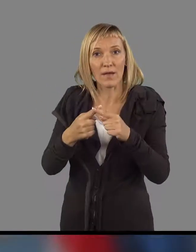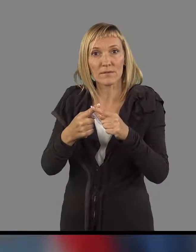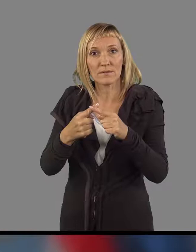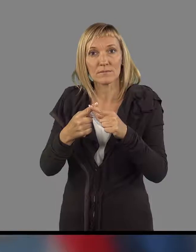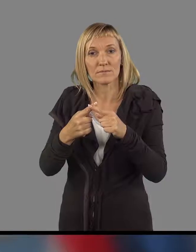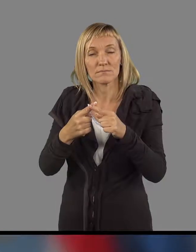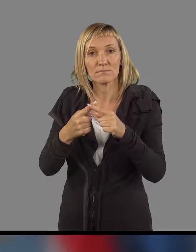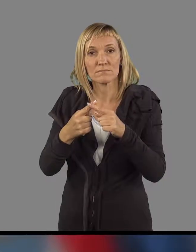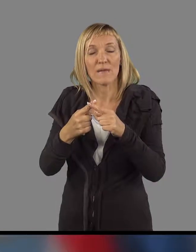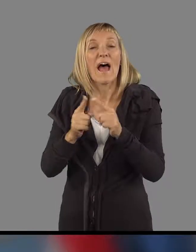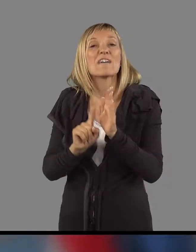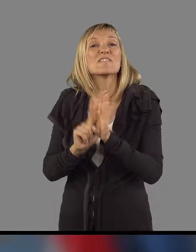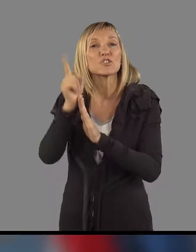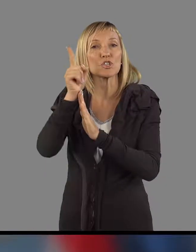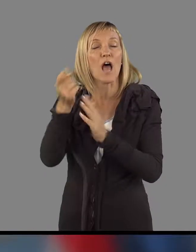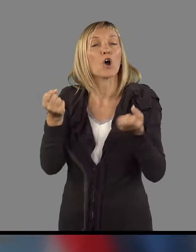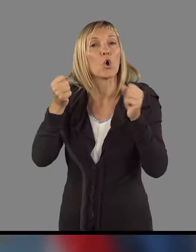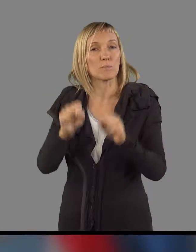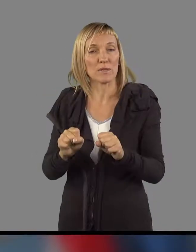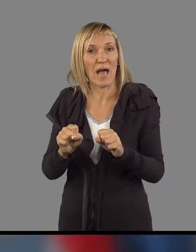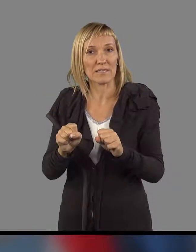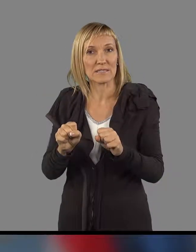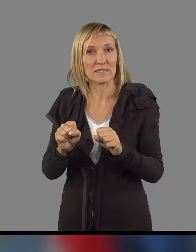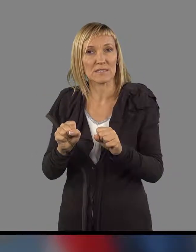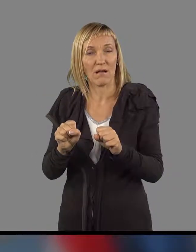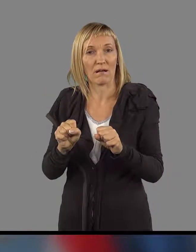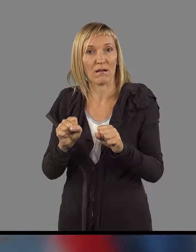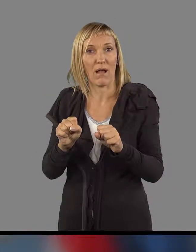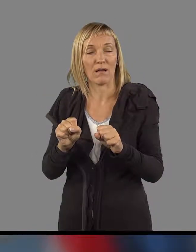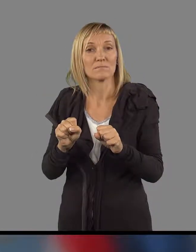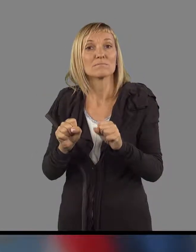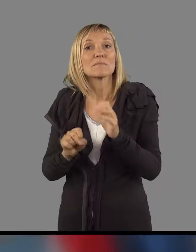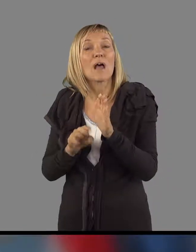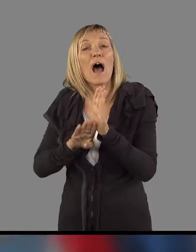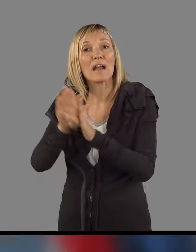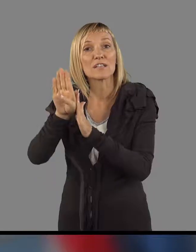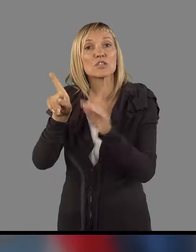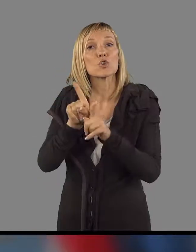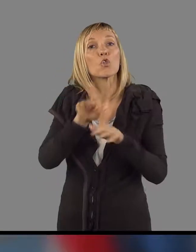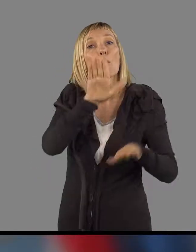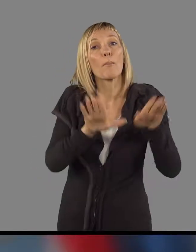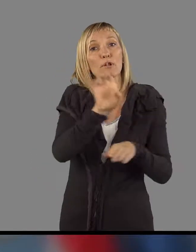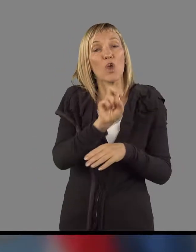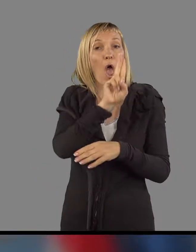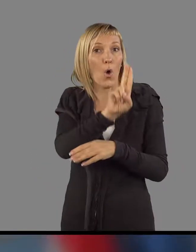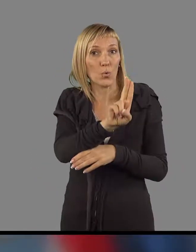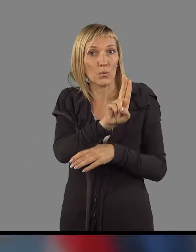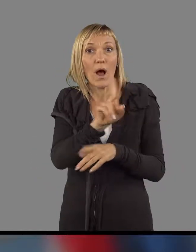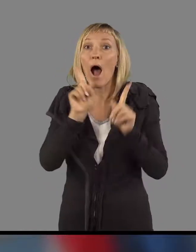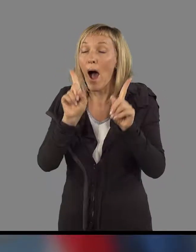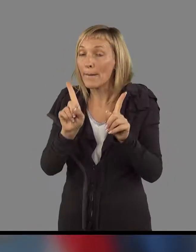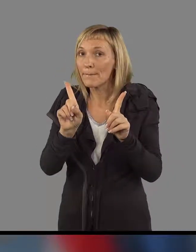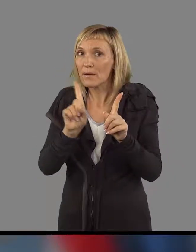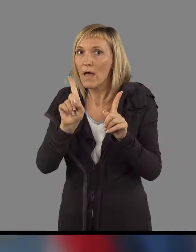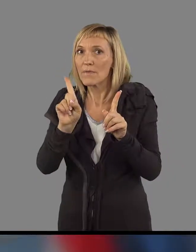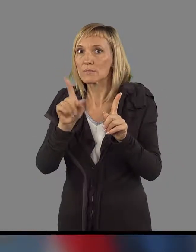višino gospodarske rasti, kot je povprečje evroobmočja, vendar pa seveda si